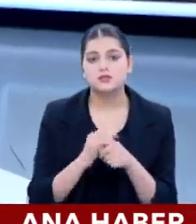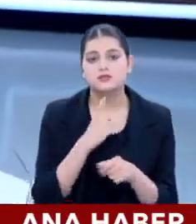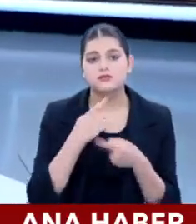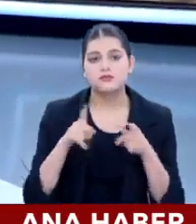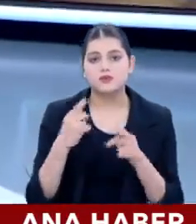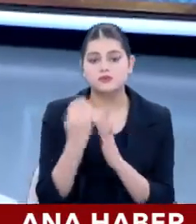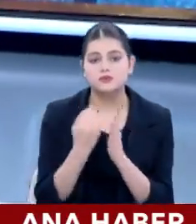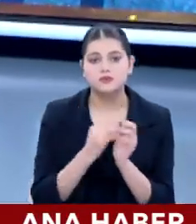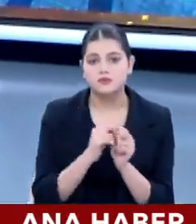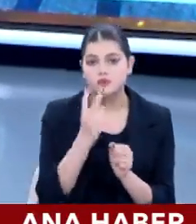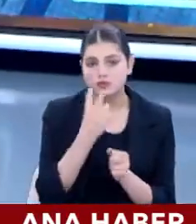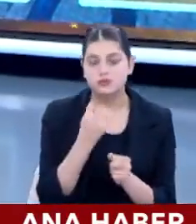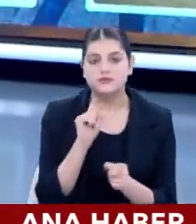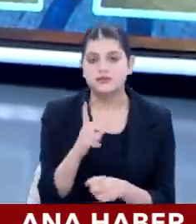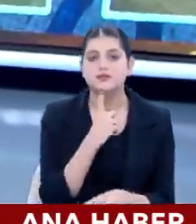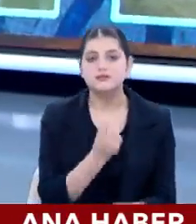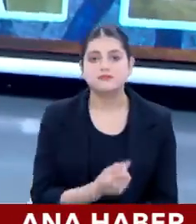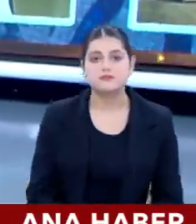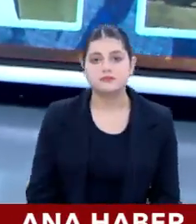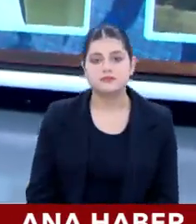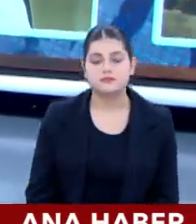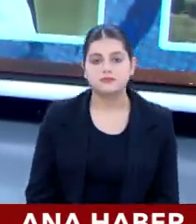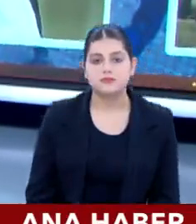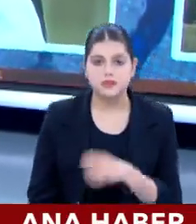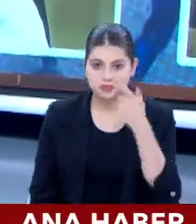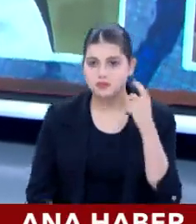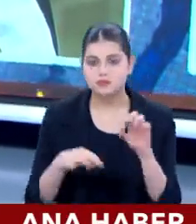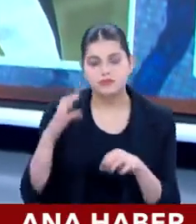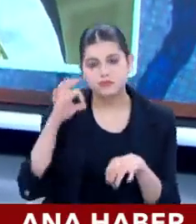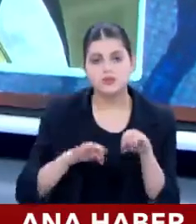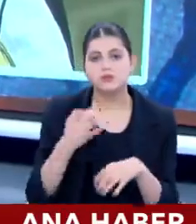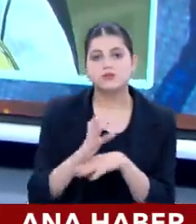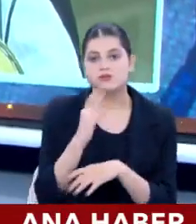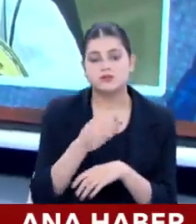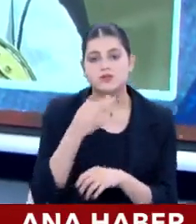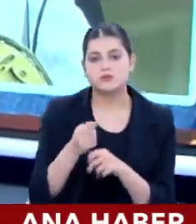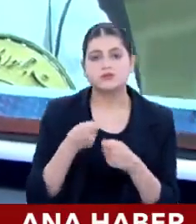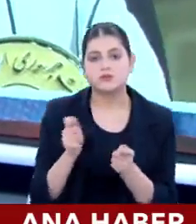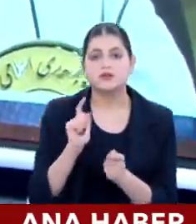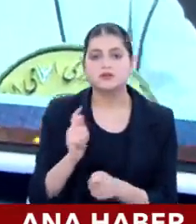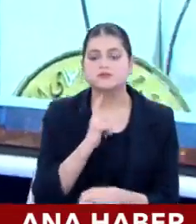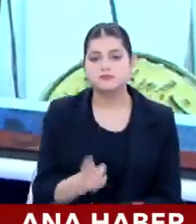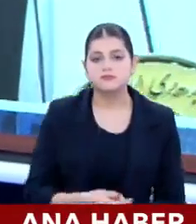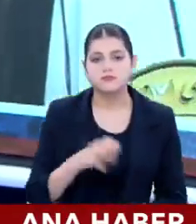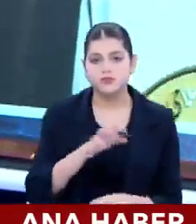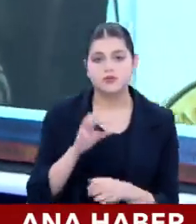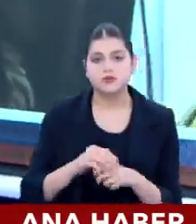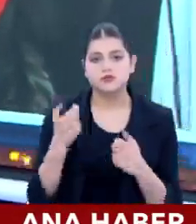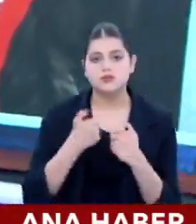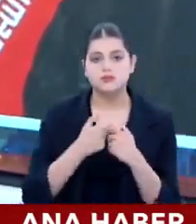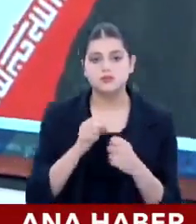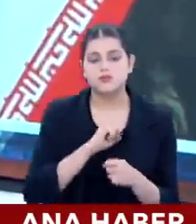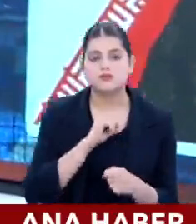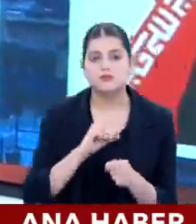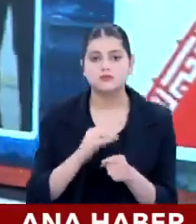faktörleri de göz önüne almamız lazım. Ve İsrail'in şu andaki planının ne olduğunu anlamaya çalışmamız lazım. Bölgesel savaş